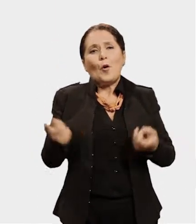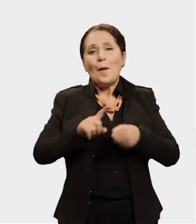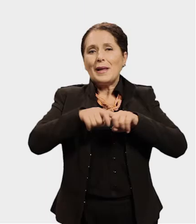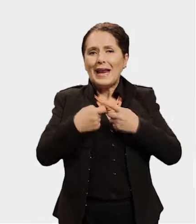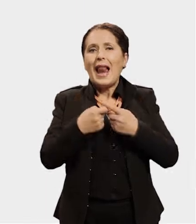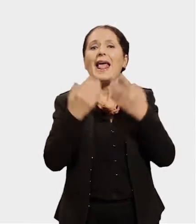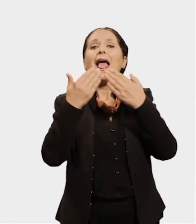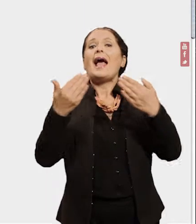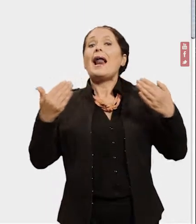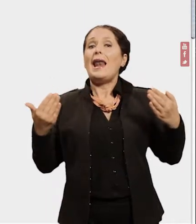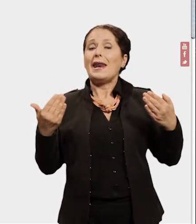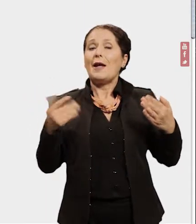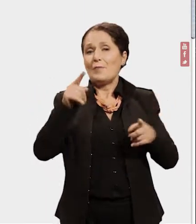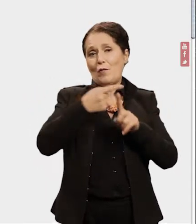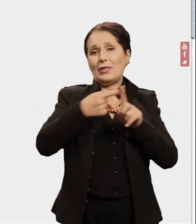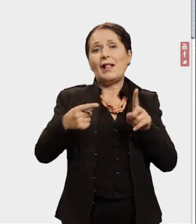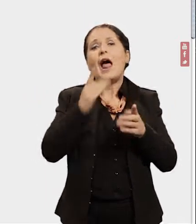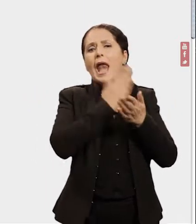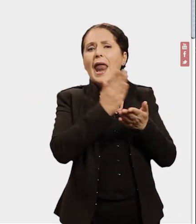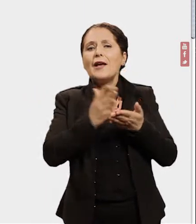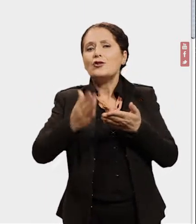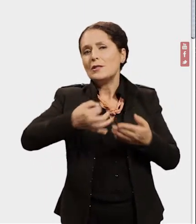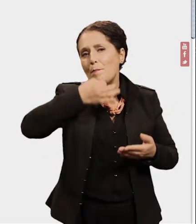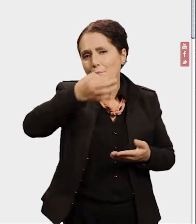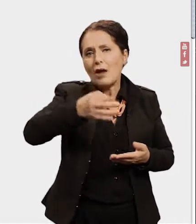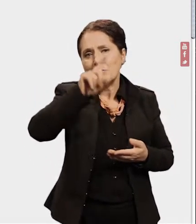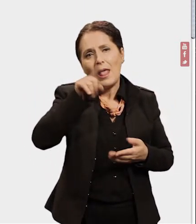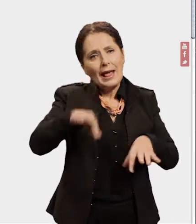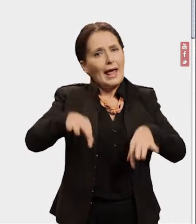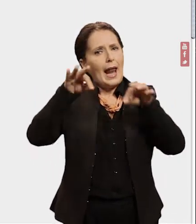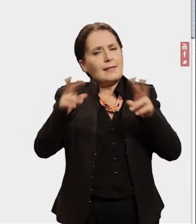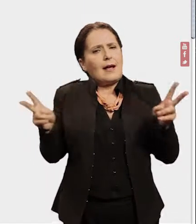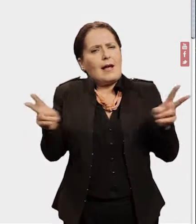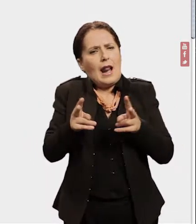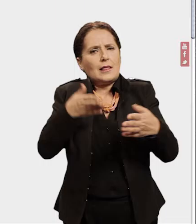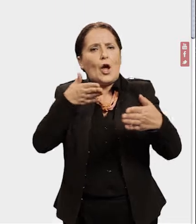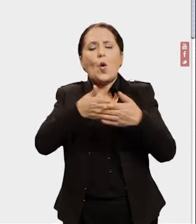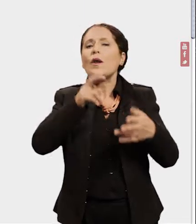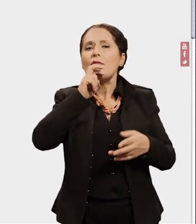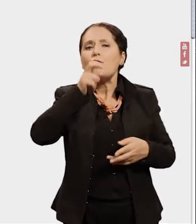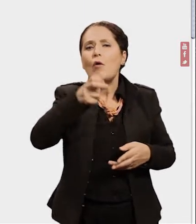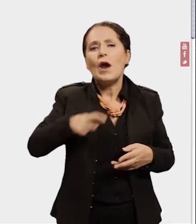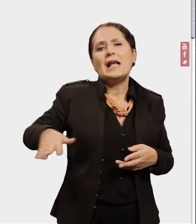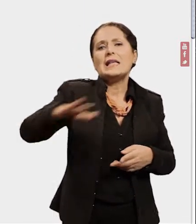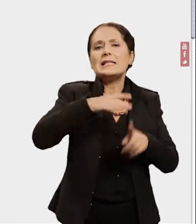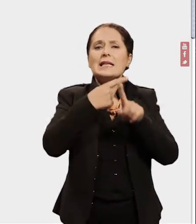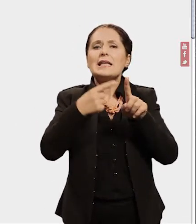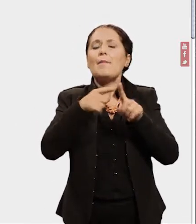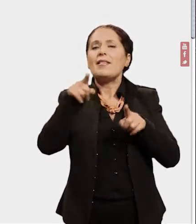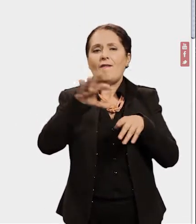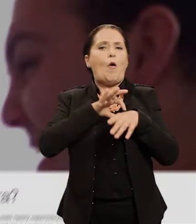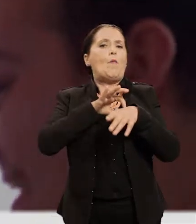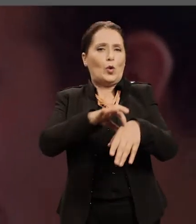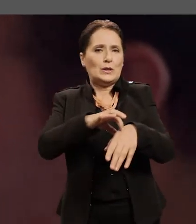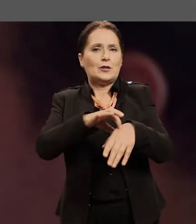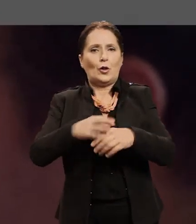Разгледајте ги сите прикачени документи во делот «Корисни материјали». Понатаму, успешни приказни. Прочитајте ги од